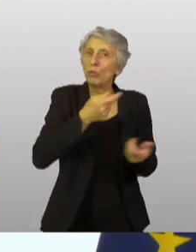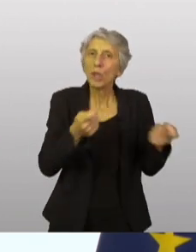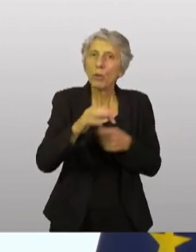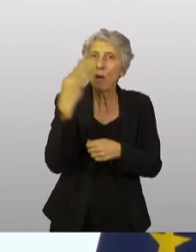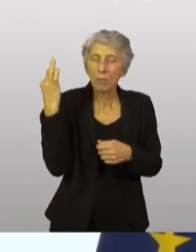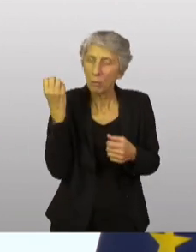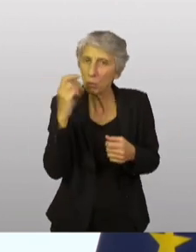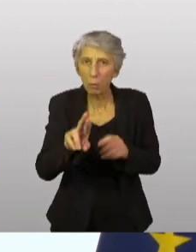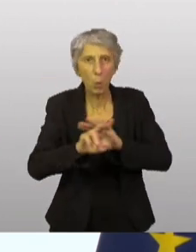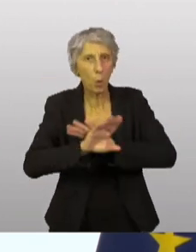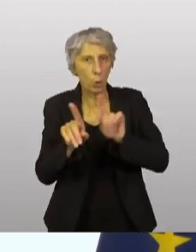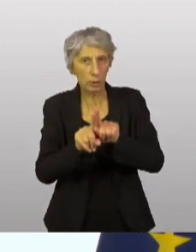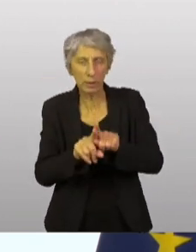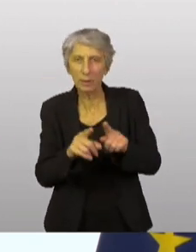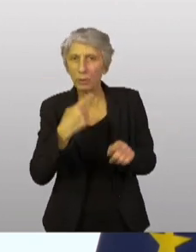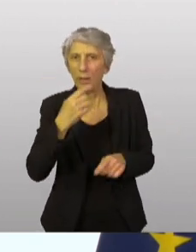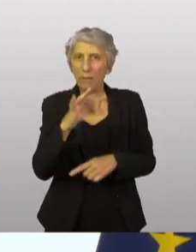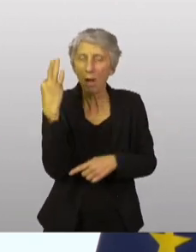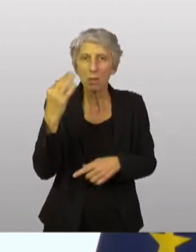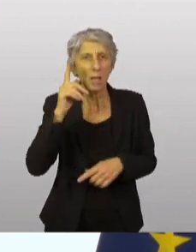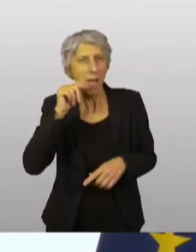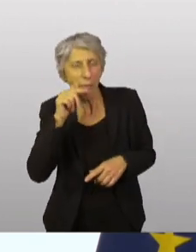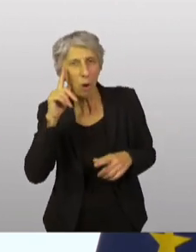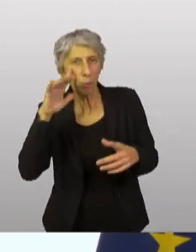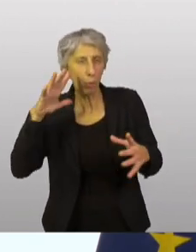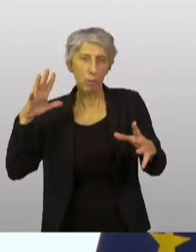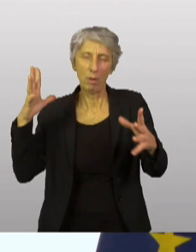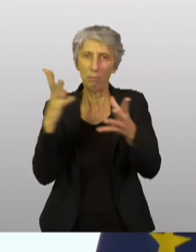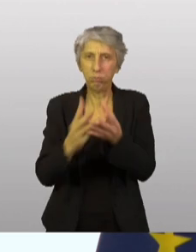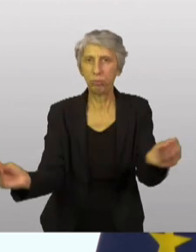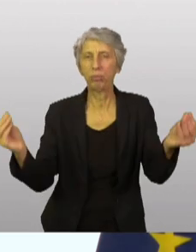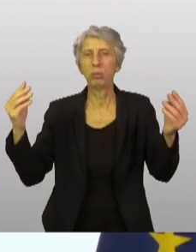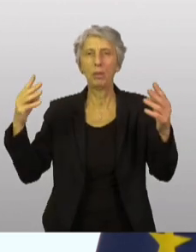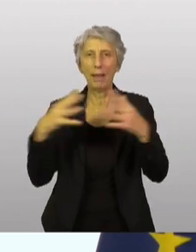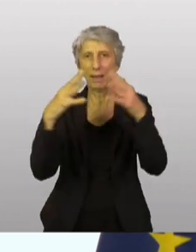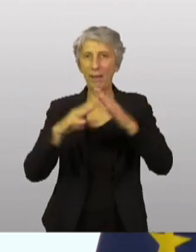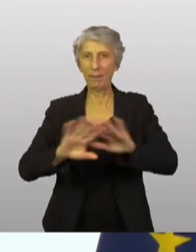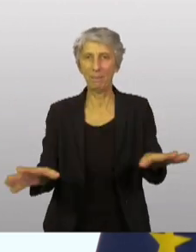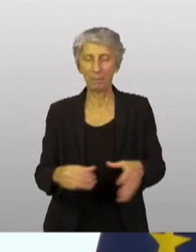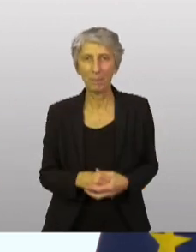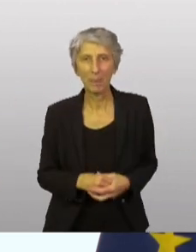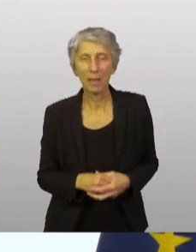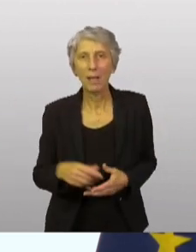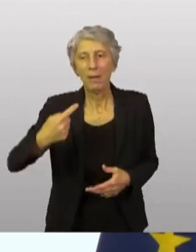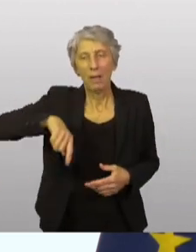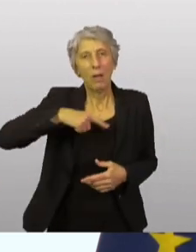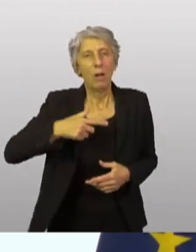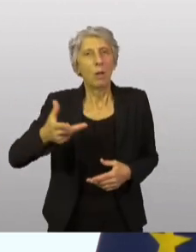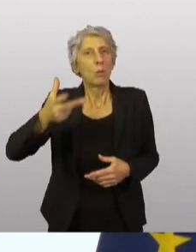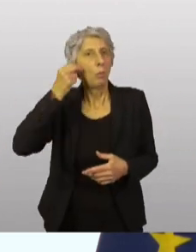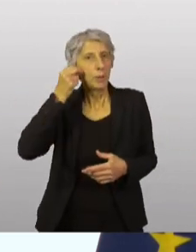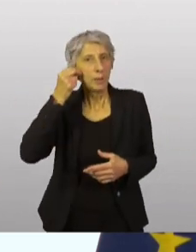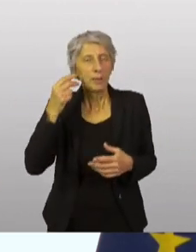France fera tous les efforts pour que ce conflit prenne fin. Nous comprenons tous que ce conflit se terminera